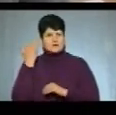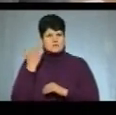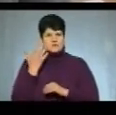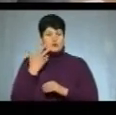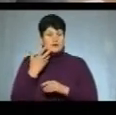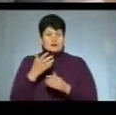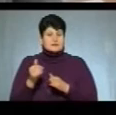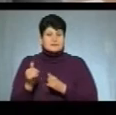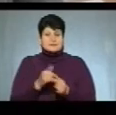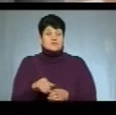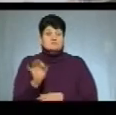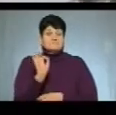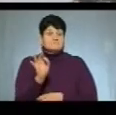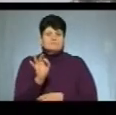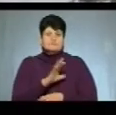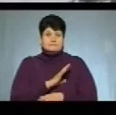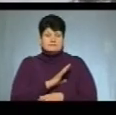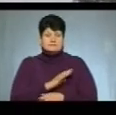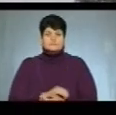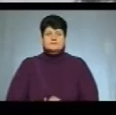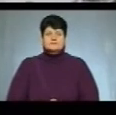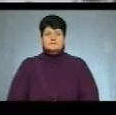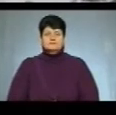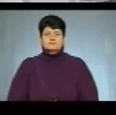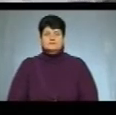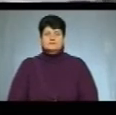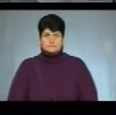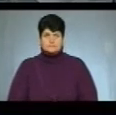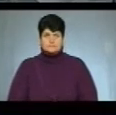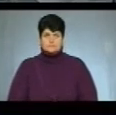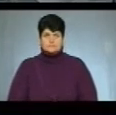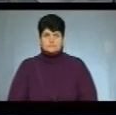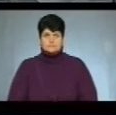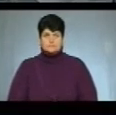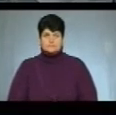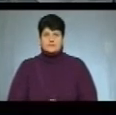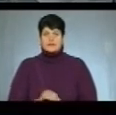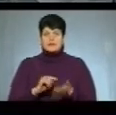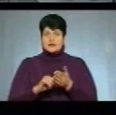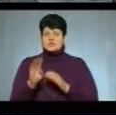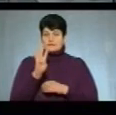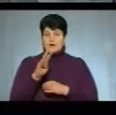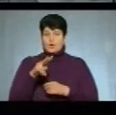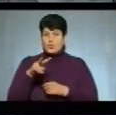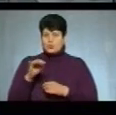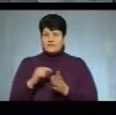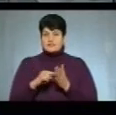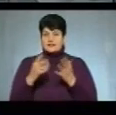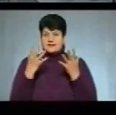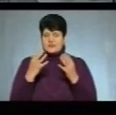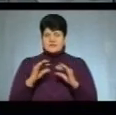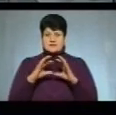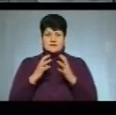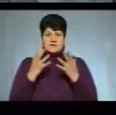було практично нульове. Анжела Шова, Василь Панчук, новини. Зазначу, 4 лютого відзначають Всесвітній день